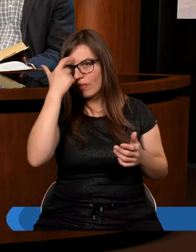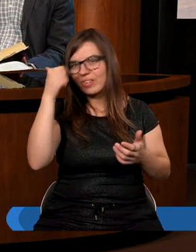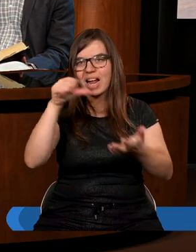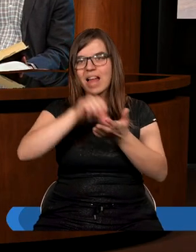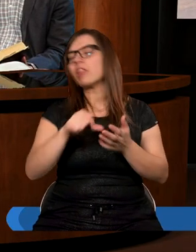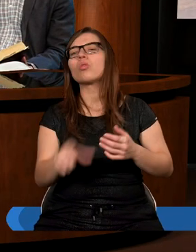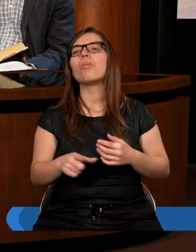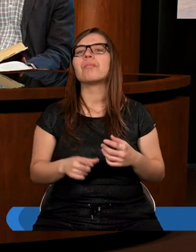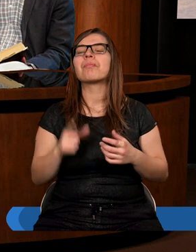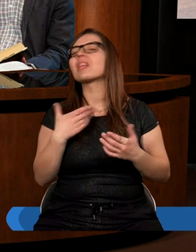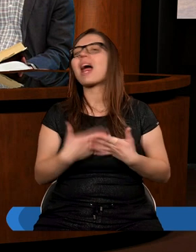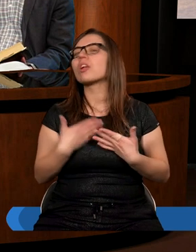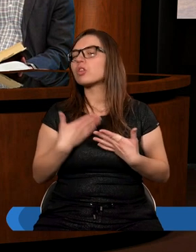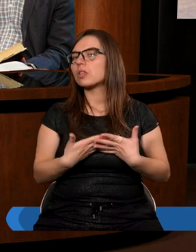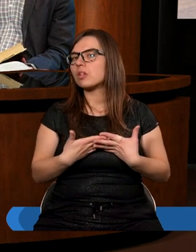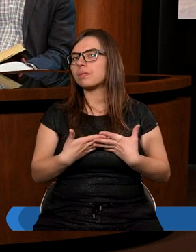Dlaczego?